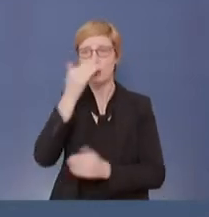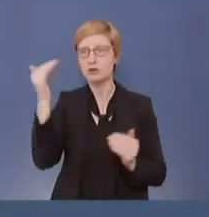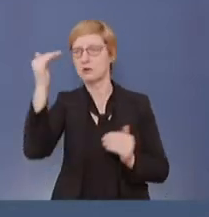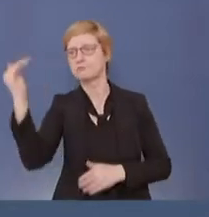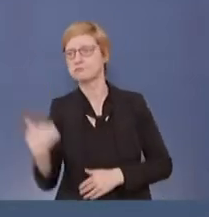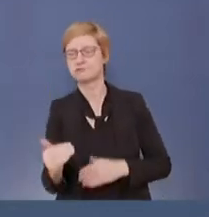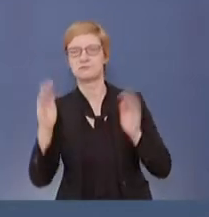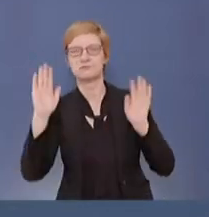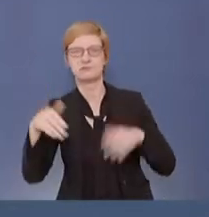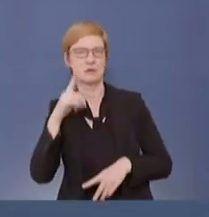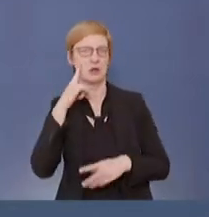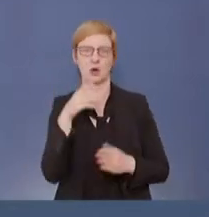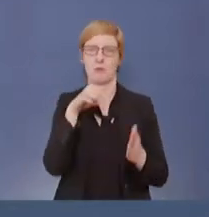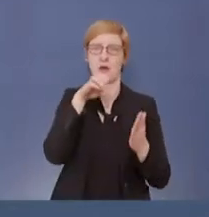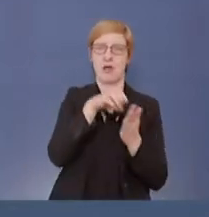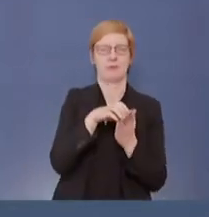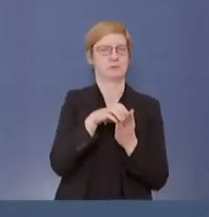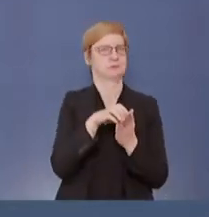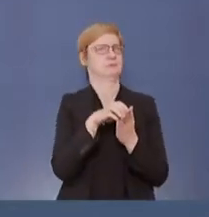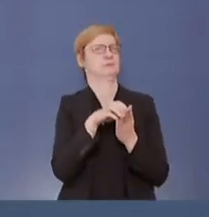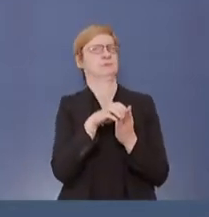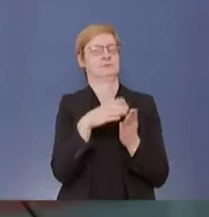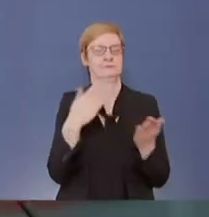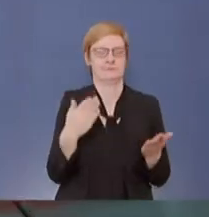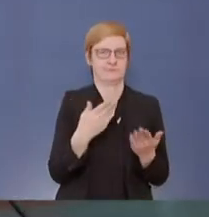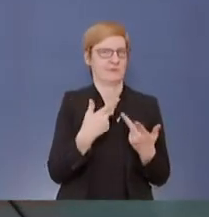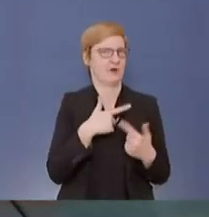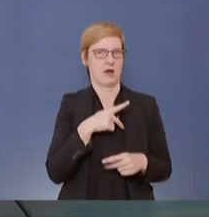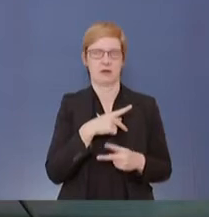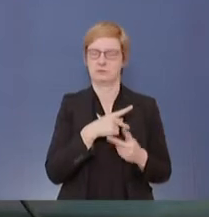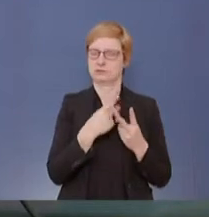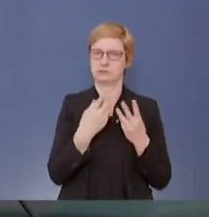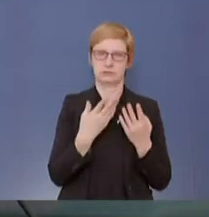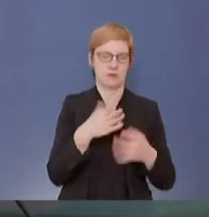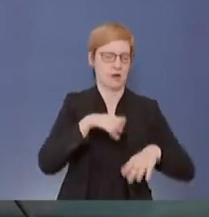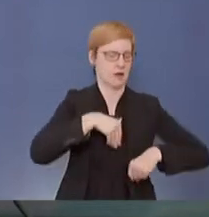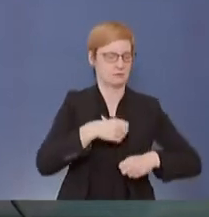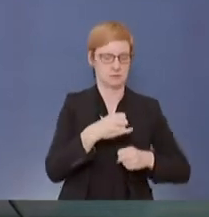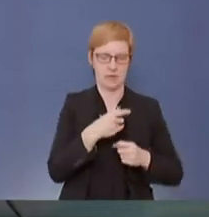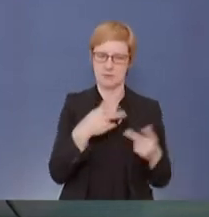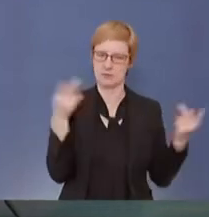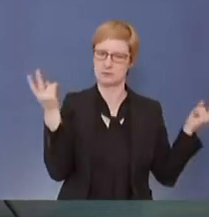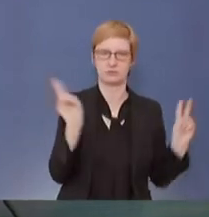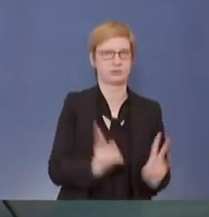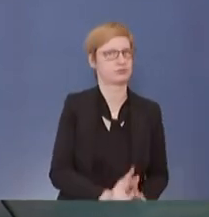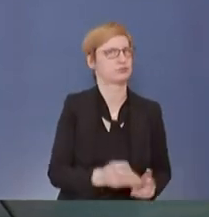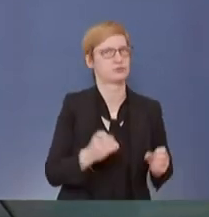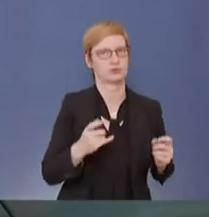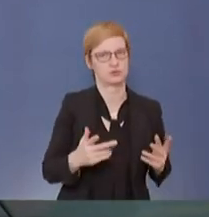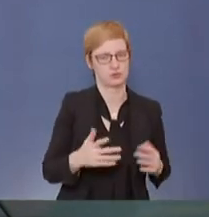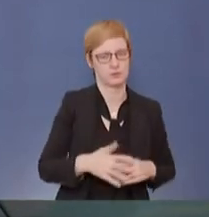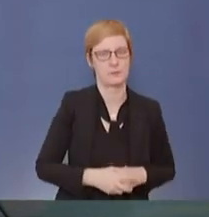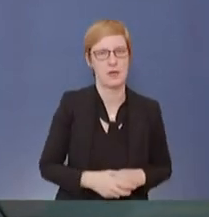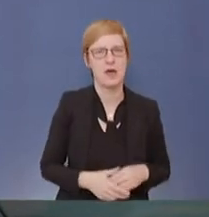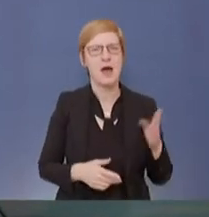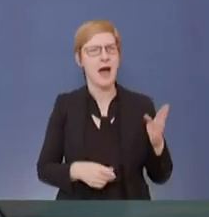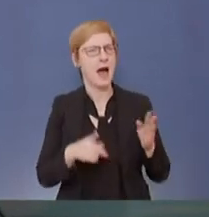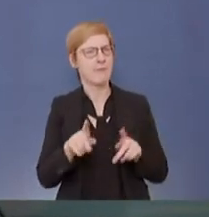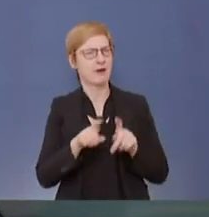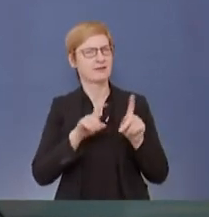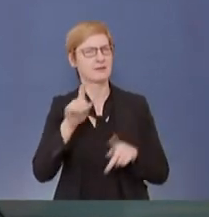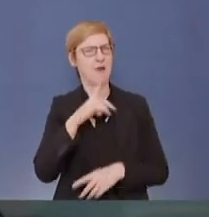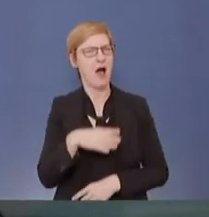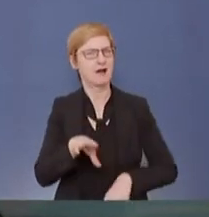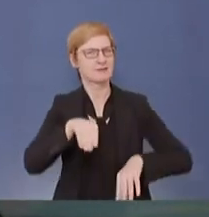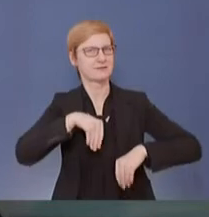-App gefährden. Eine Nachfrage dazu, aber wenn sozusagen die Akzeptanz das Hauptkriterium ist, warum man